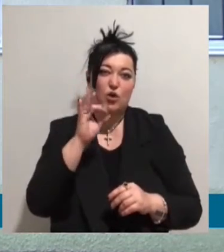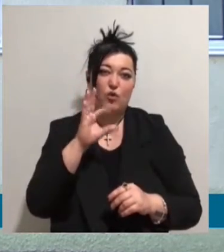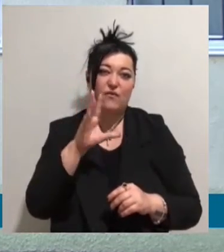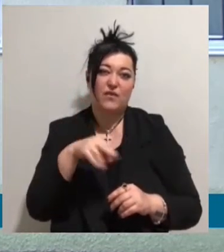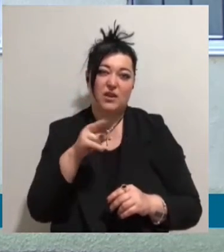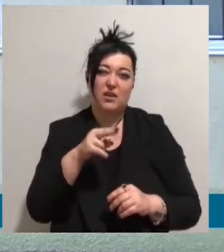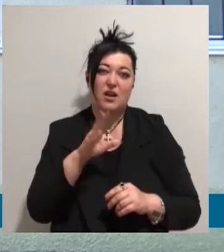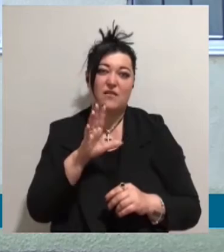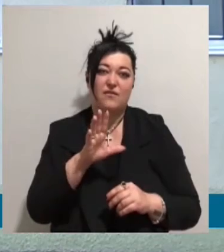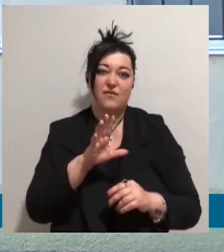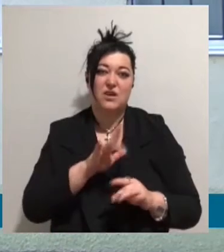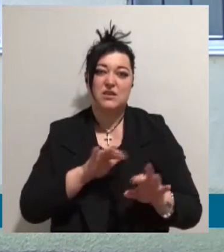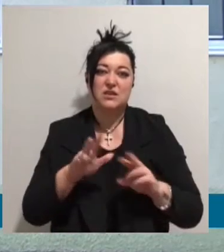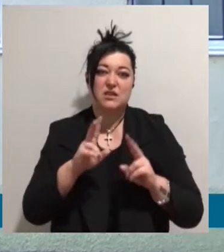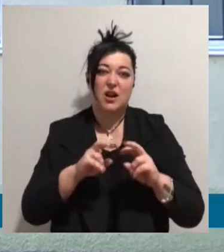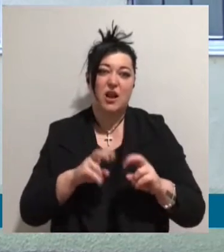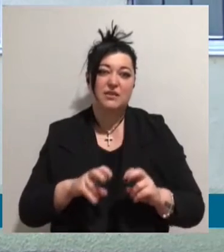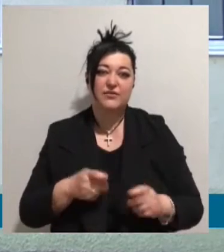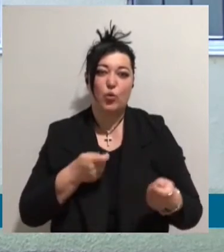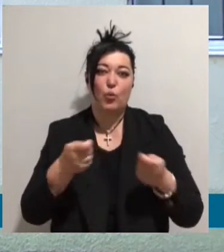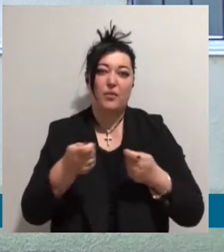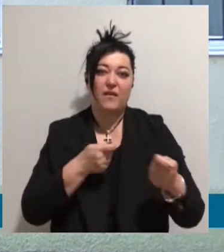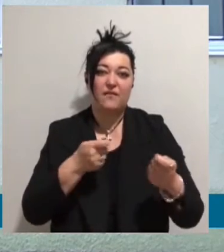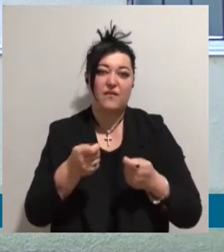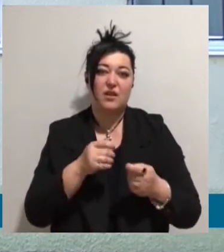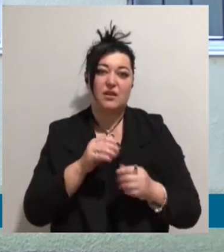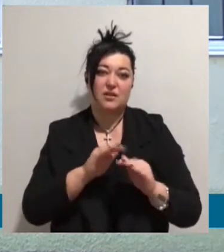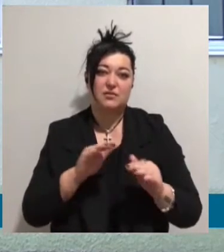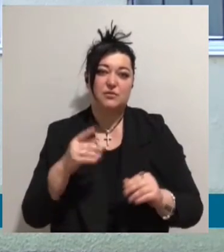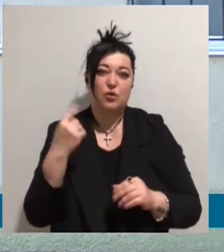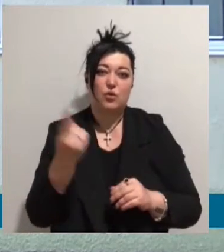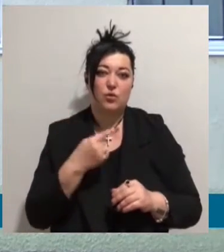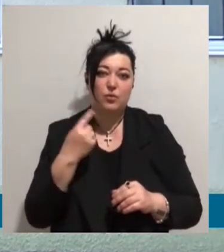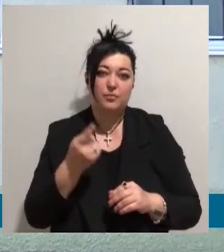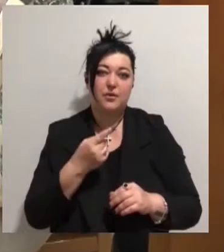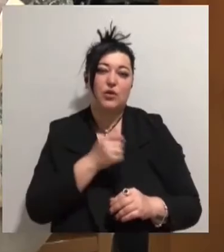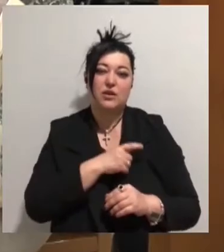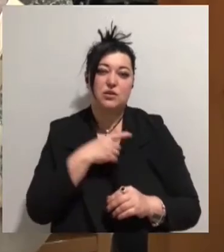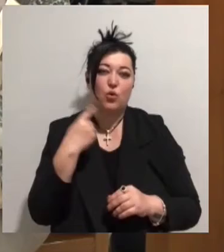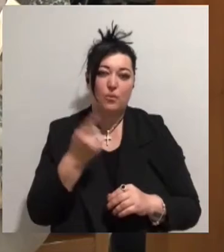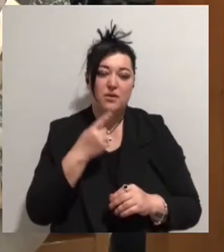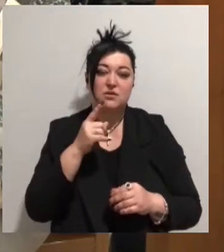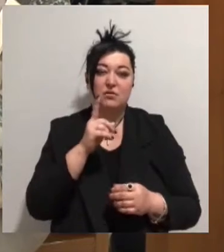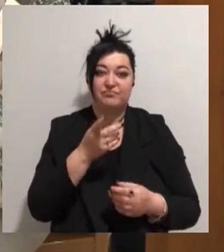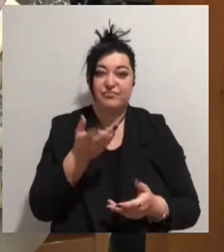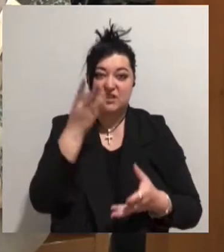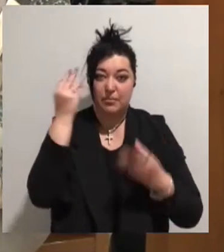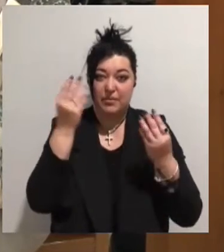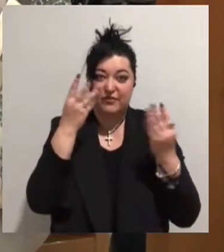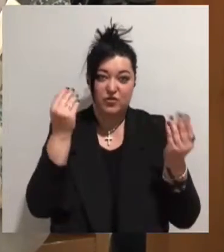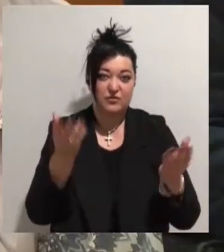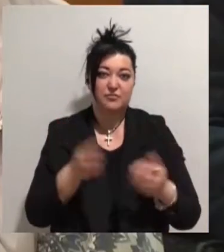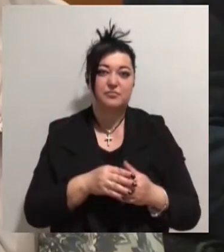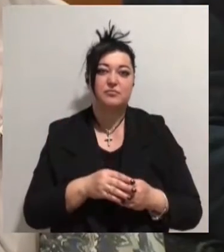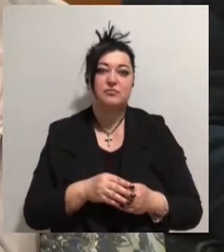следственного управления ГУНП в Одесской области, обладают исключительно забивчивостью. Родичі загиблих дівчат після